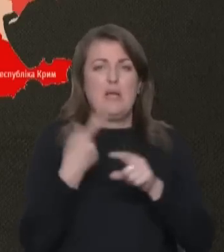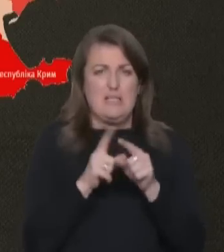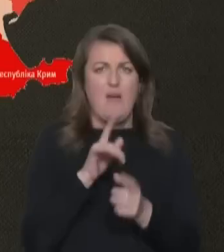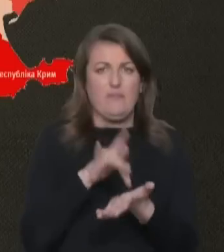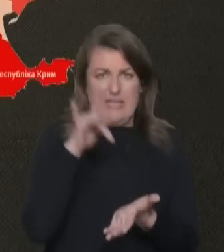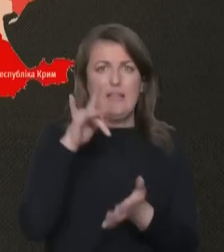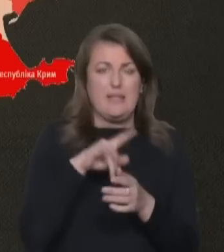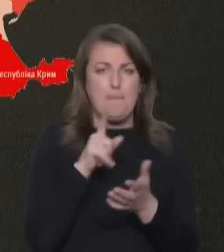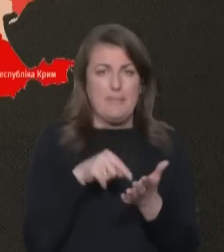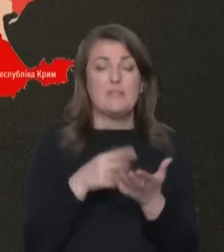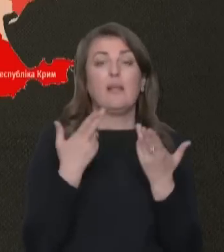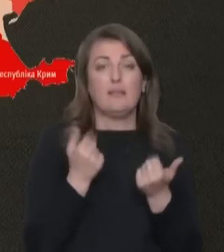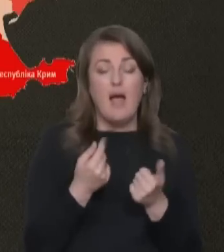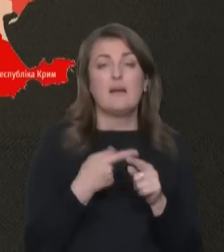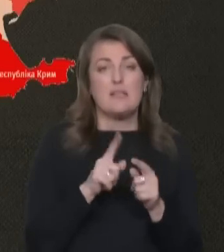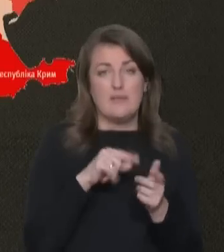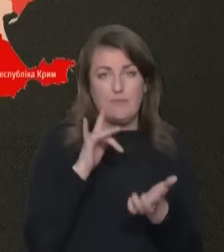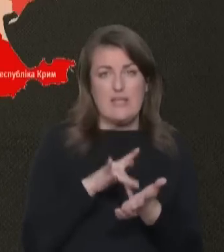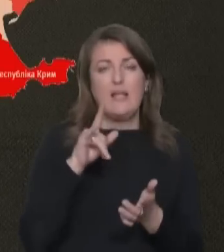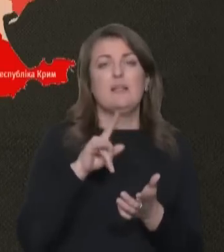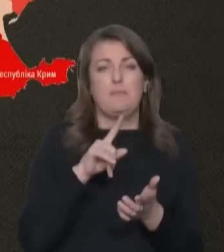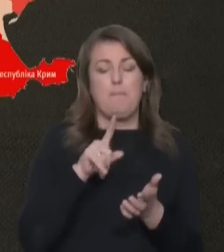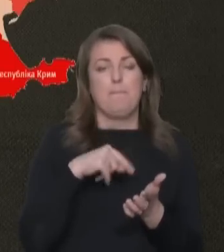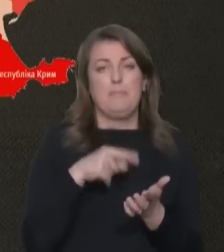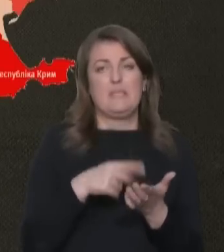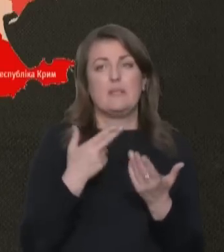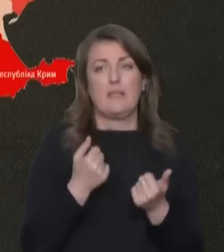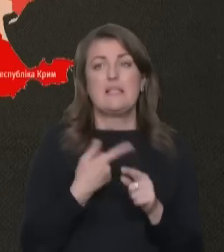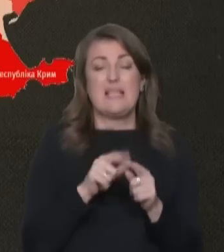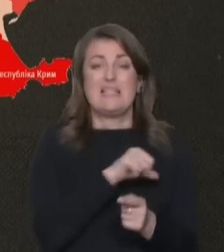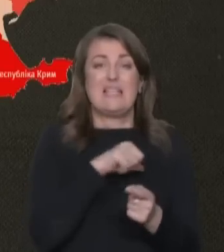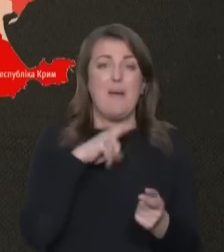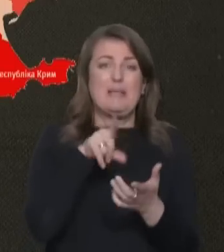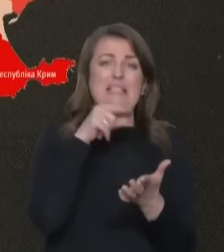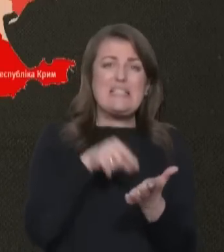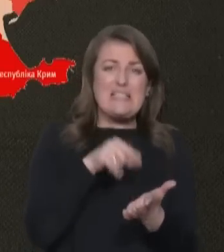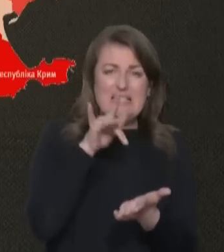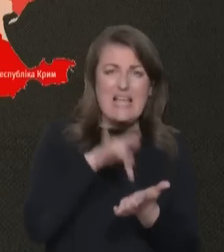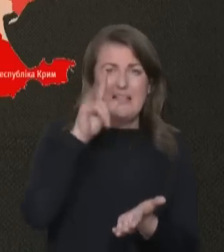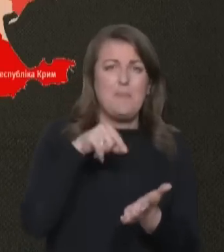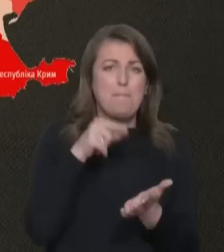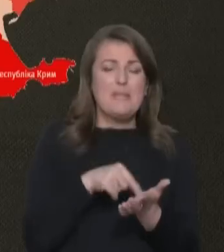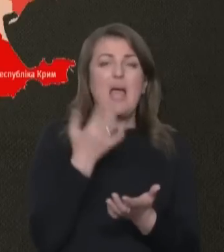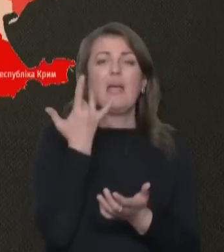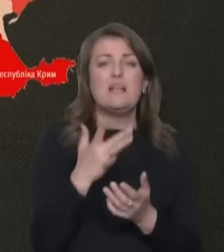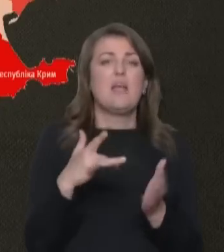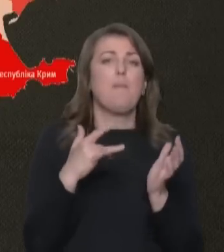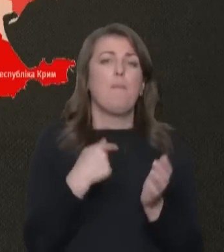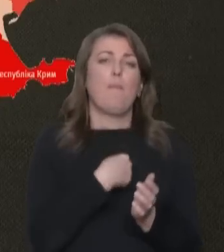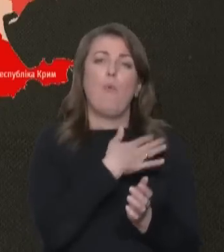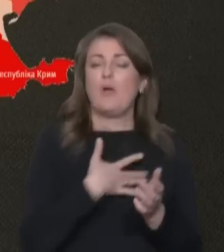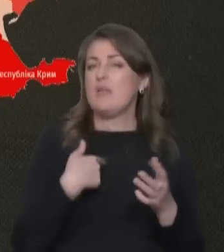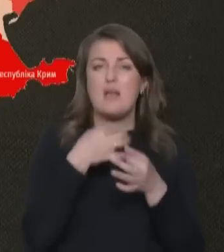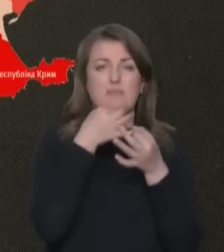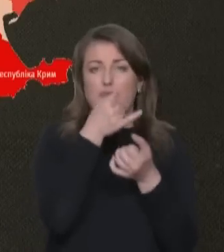прямо у центрі міста? Так, це центр міста. Це самий центр міста. Кількість поранених я зараз